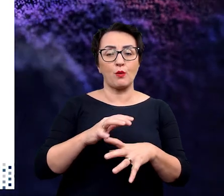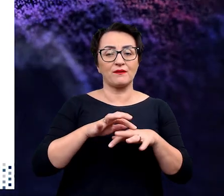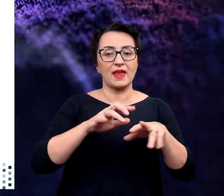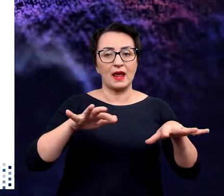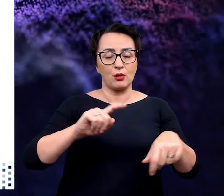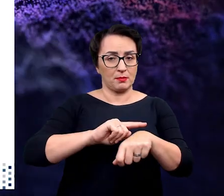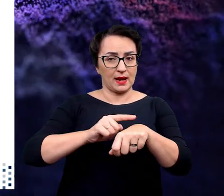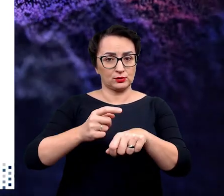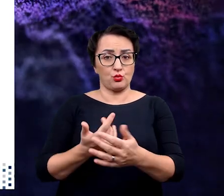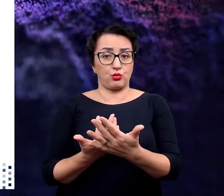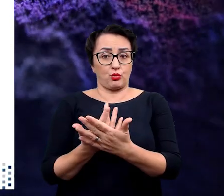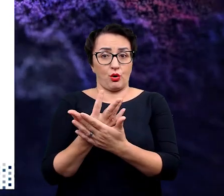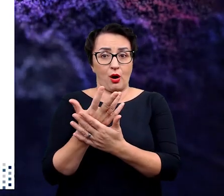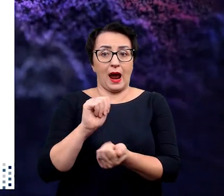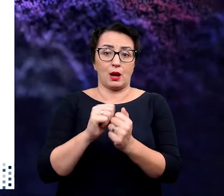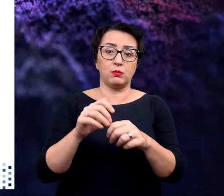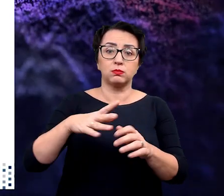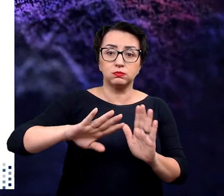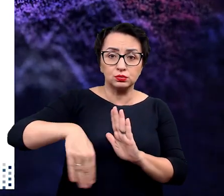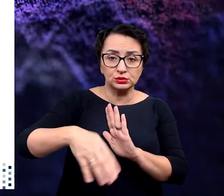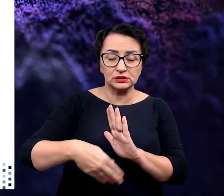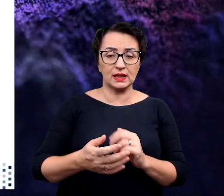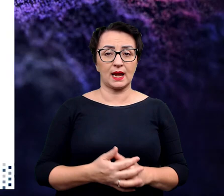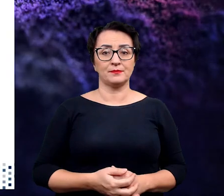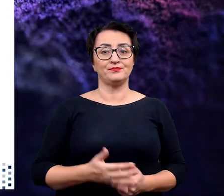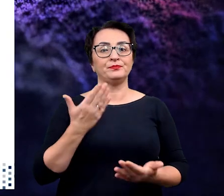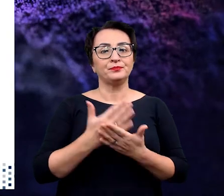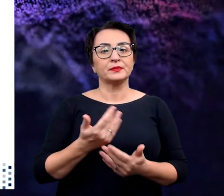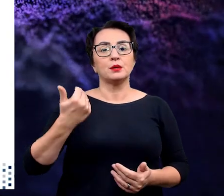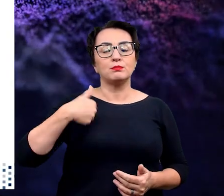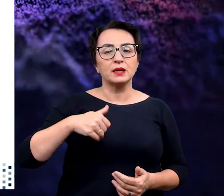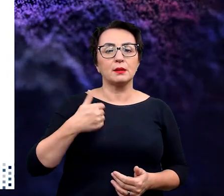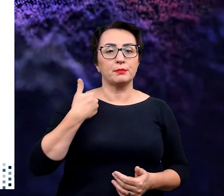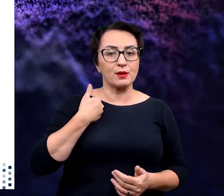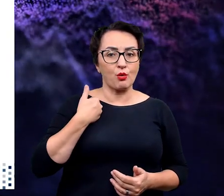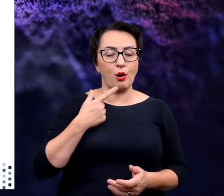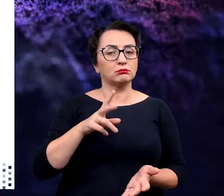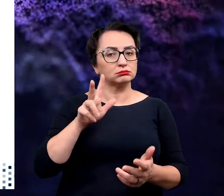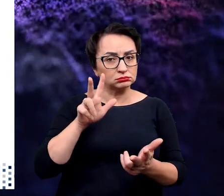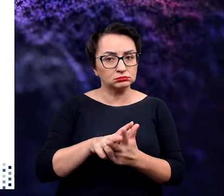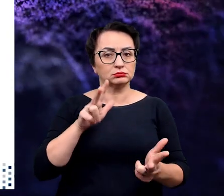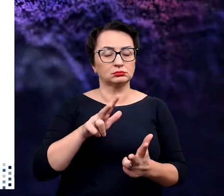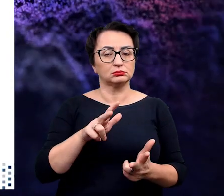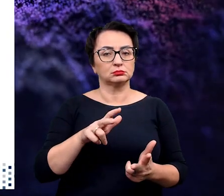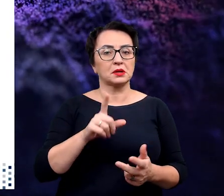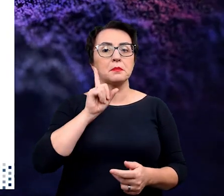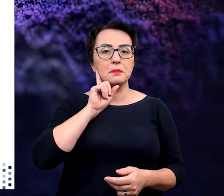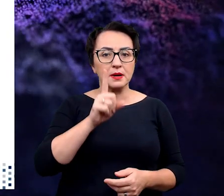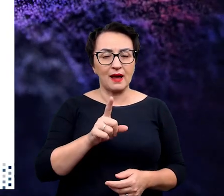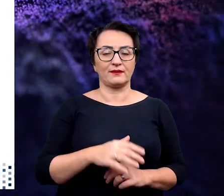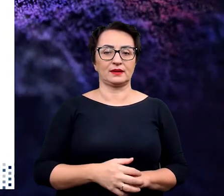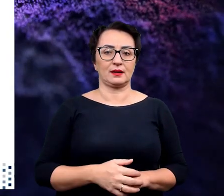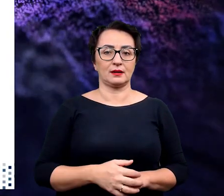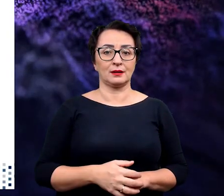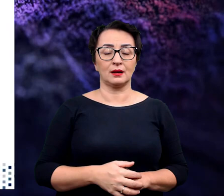wielopęcherzykowe rosną albo są puste. Więc mieliśmy takie potwierdzenie, że rzeczywiście